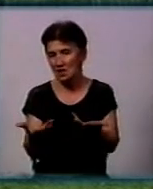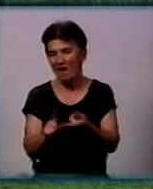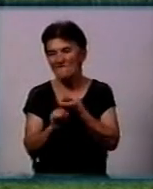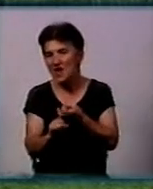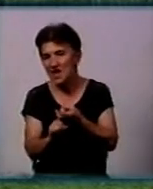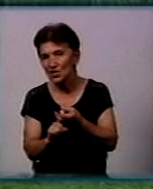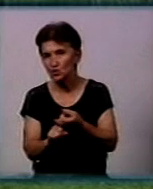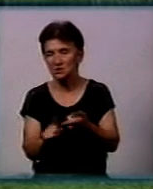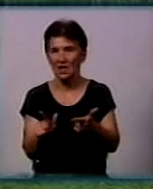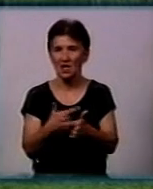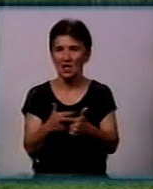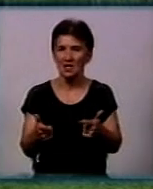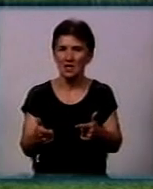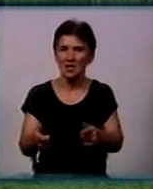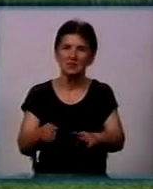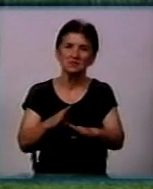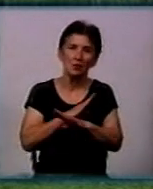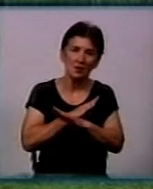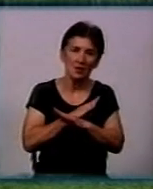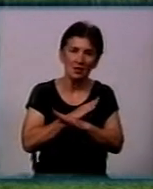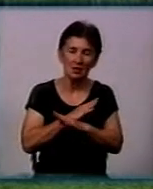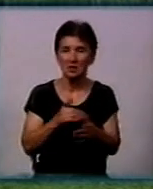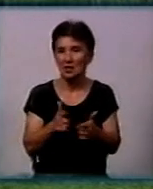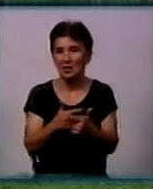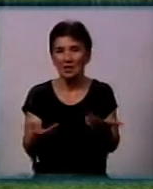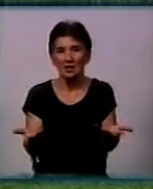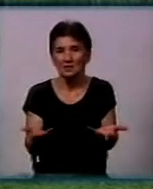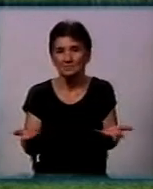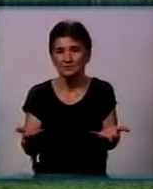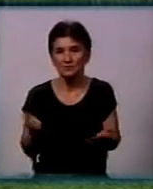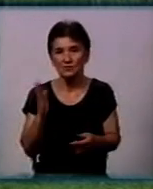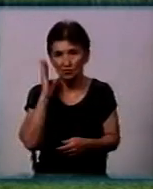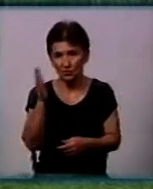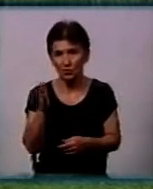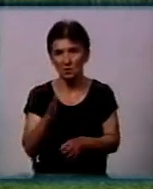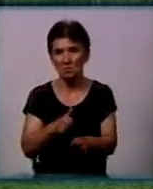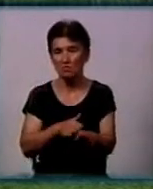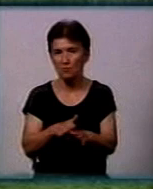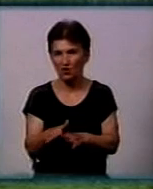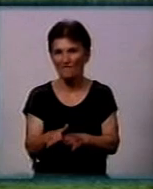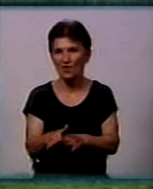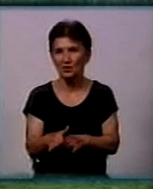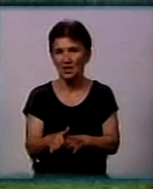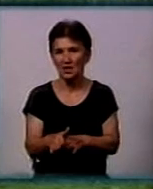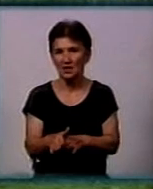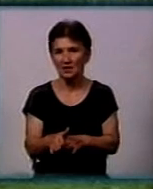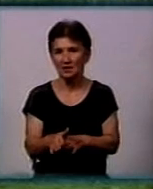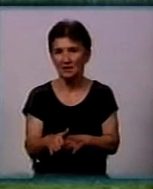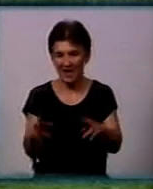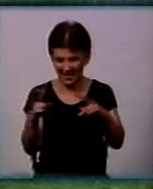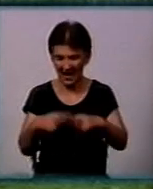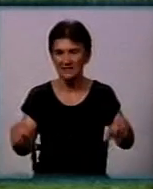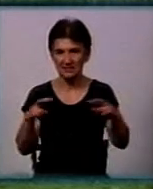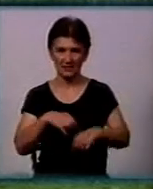ілі замор, ілі гербіциди попали в воду. Будемо проводити розслідування,